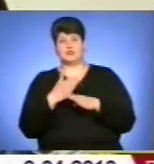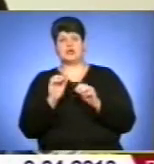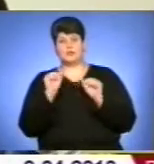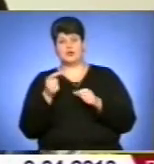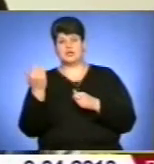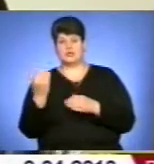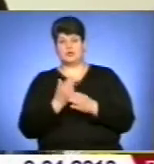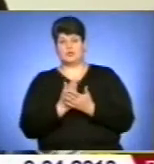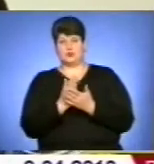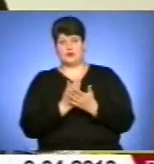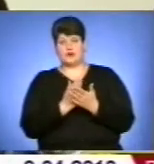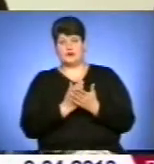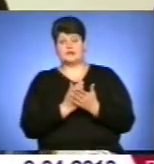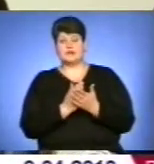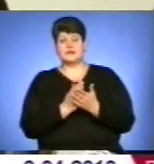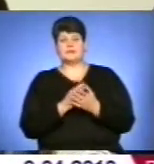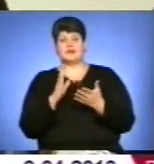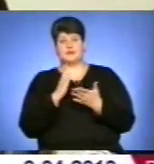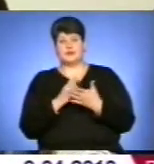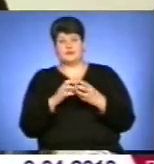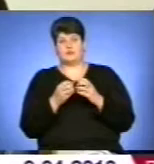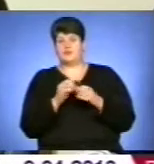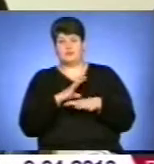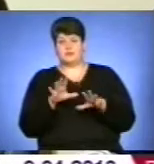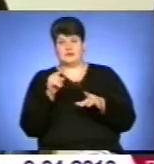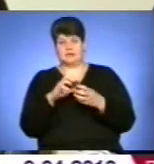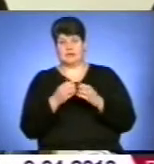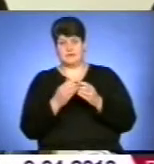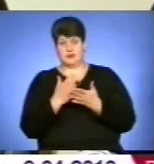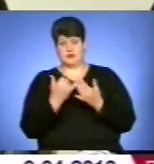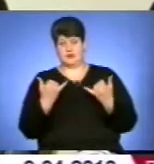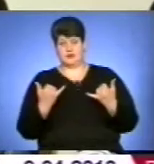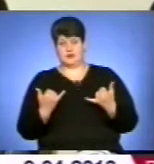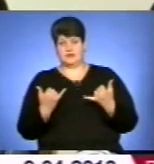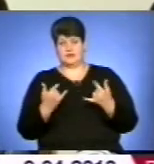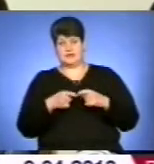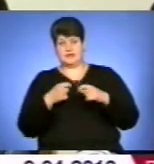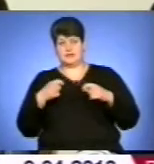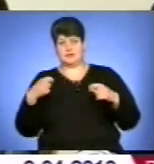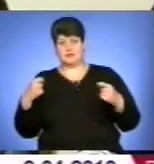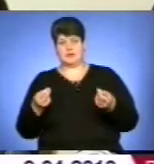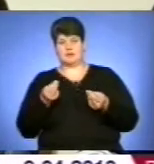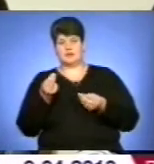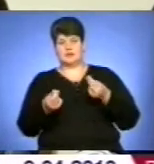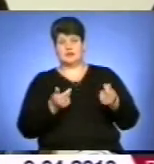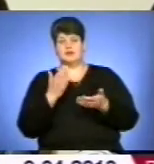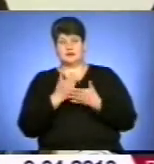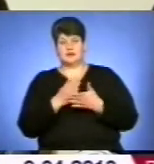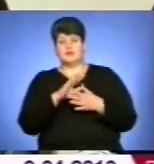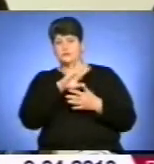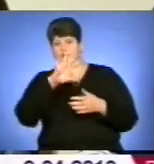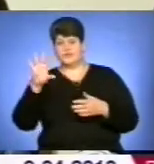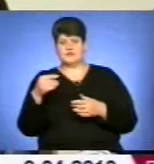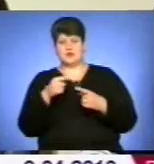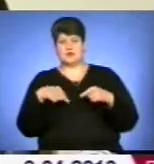обслуговувати. В такому випадку ми б виникли тих проблем, які маємо на сьогоднішній день. Ні для кого не секрет, які затримки платежів йдуть через казначейство по